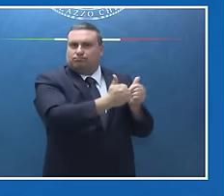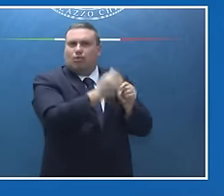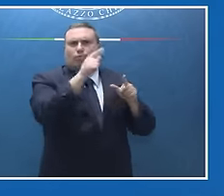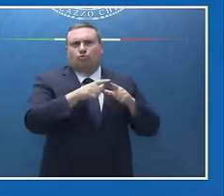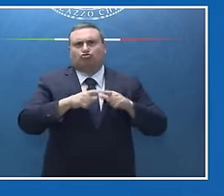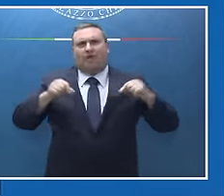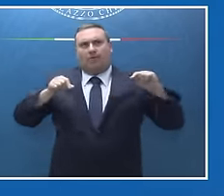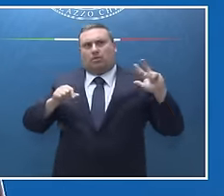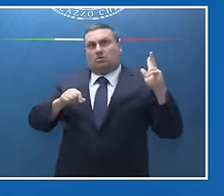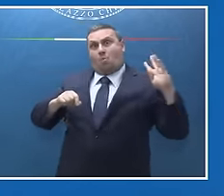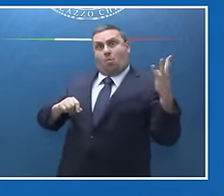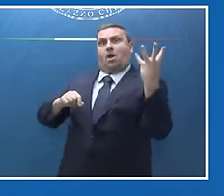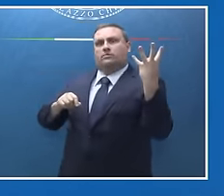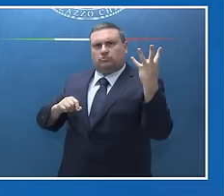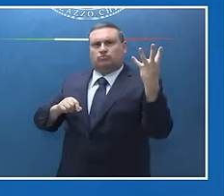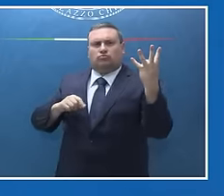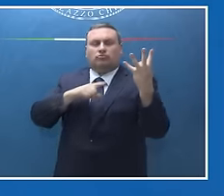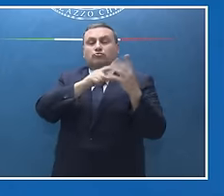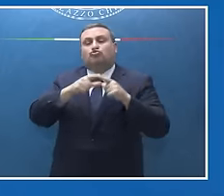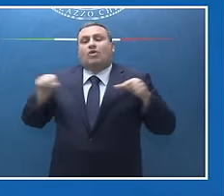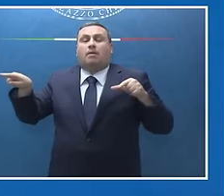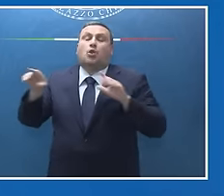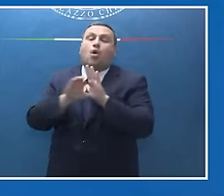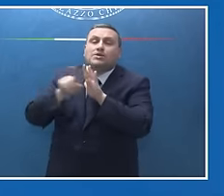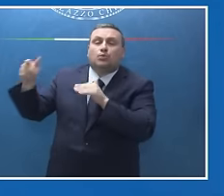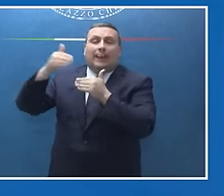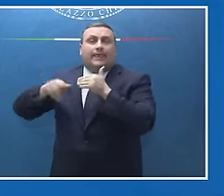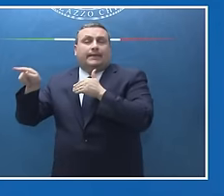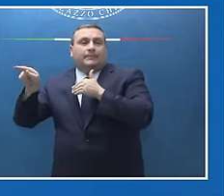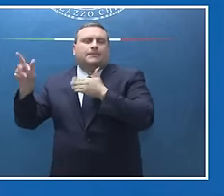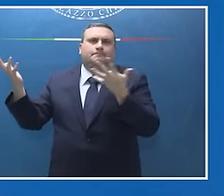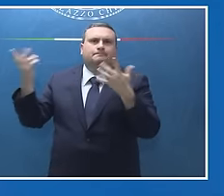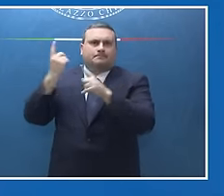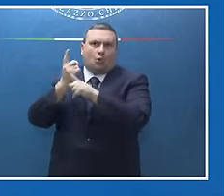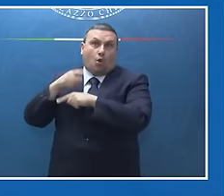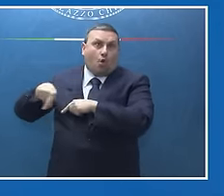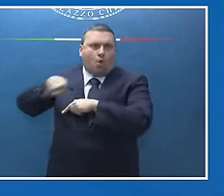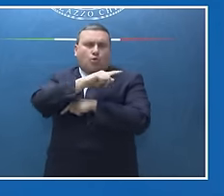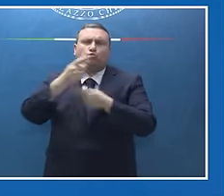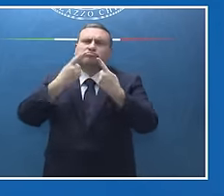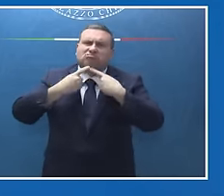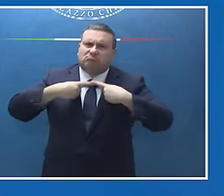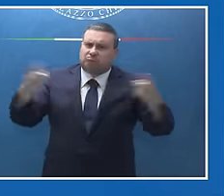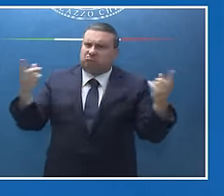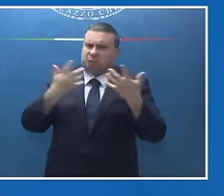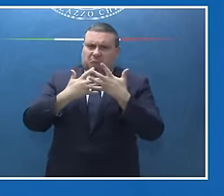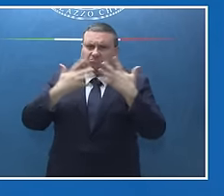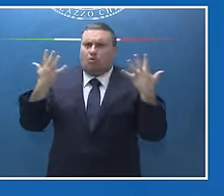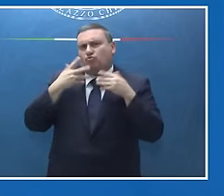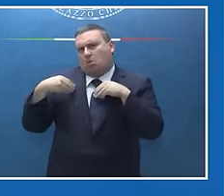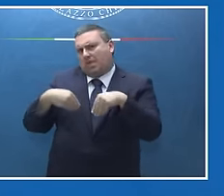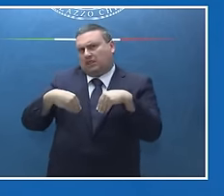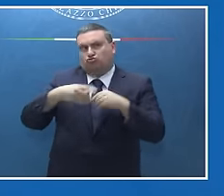Giappone compatibilmente chiaramente con i suoi limiti costituzionali hanno annunciato di voler probabilmente partecipare.